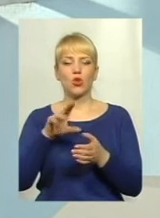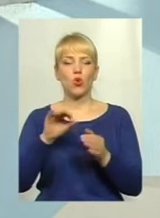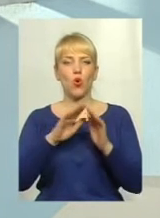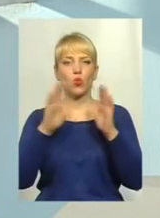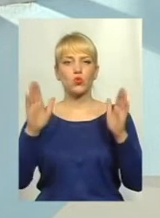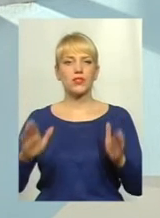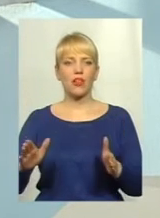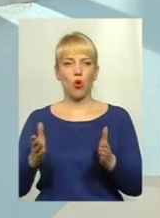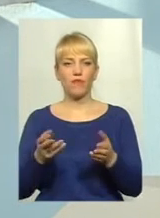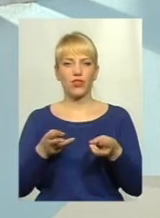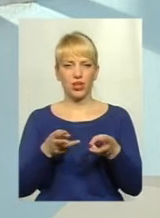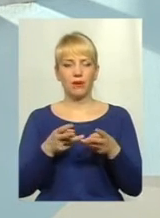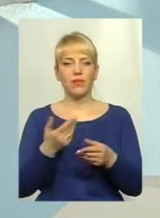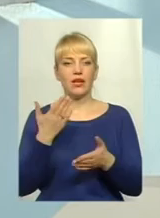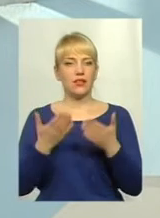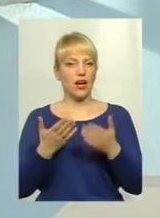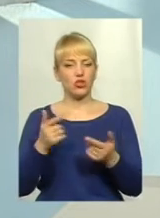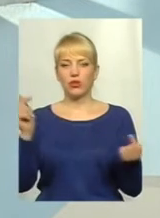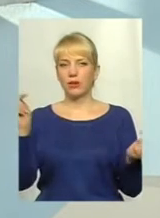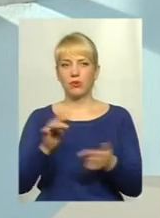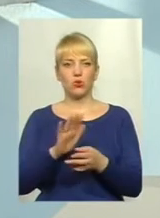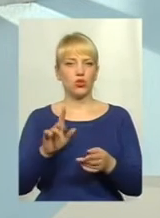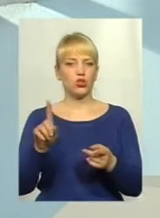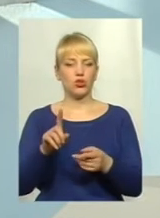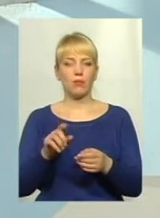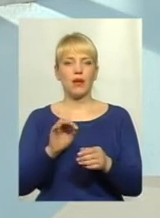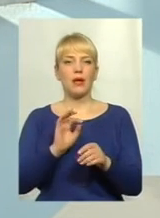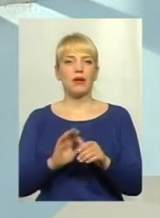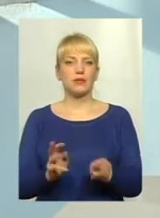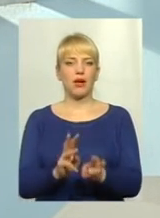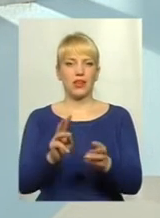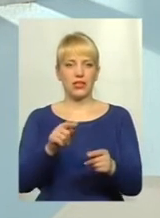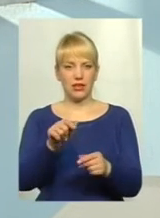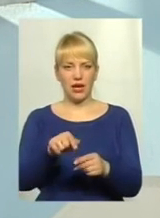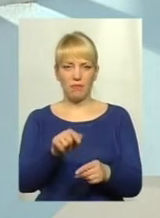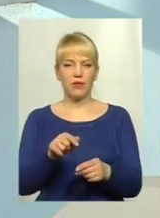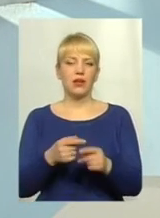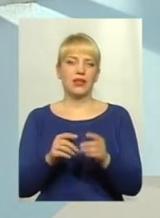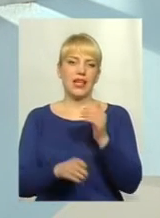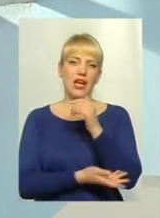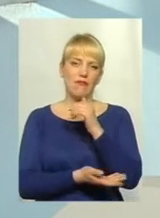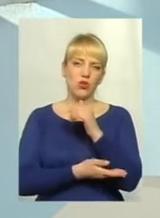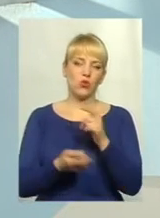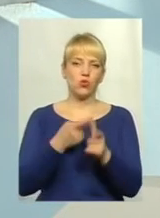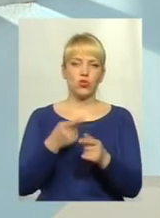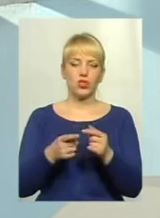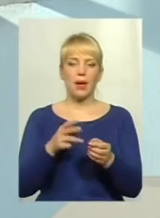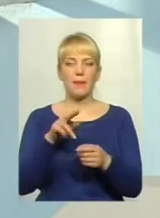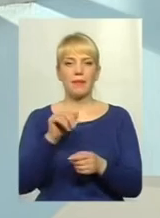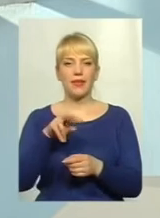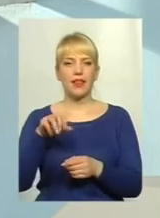не придатна до спальнення жодних пілет або деревини, то що ви туди не покладіть, будь-яку деревину чи пілети, то перевищення